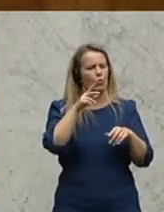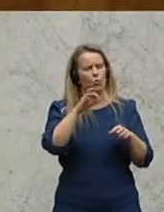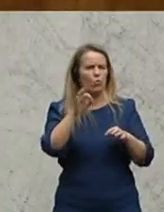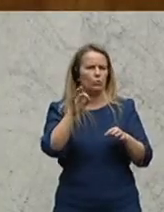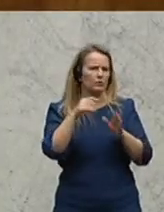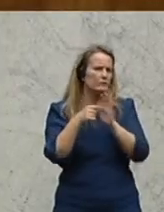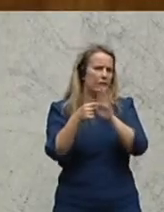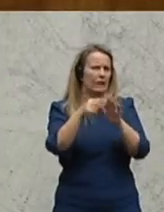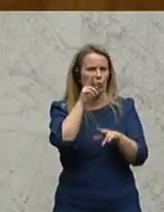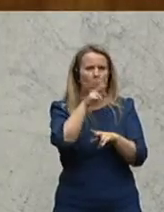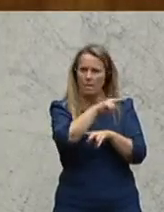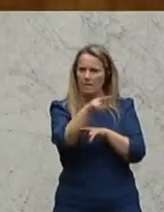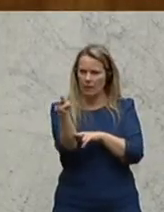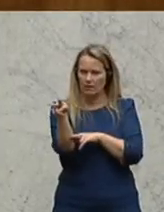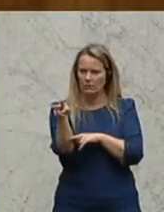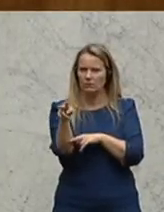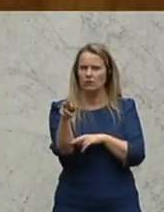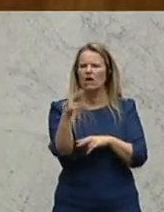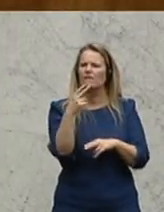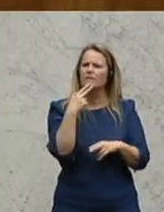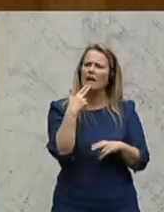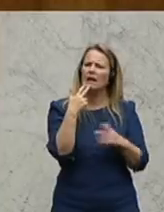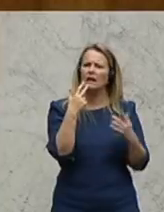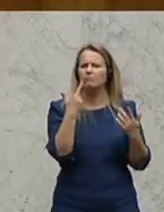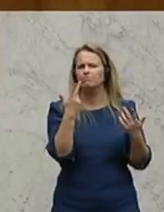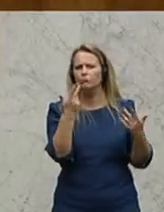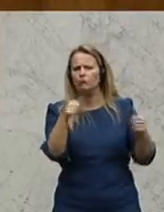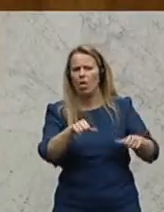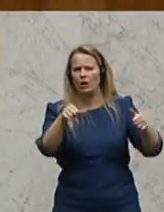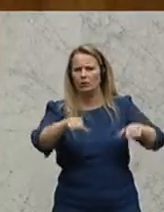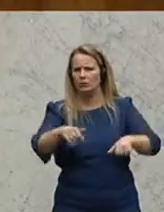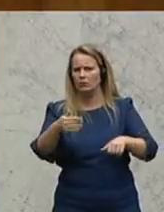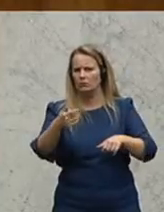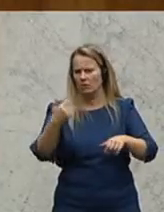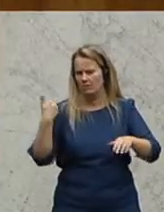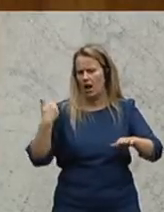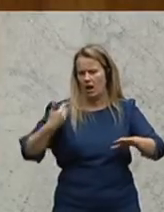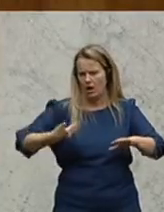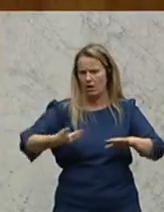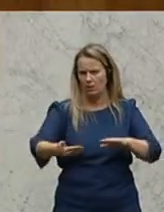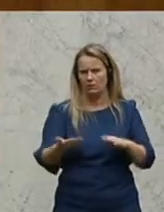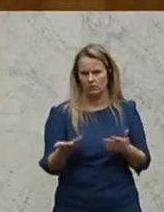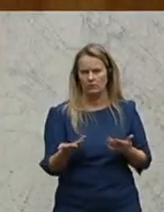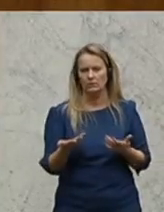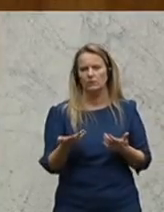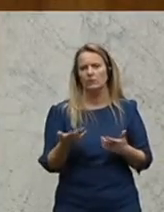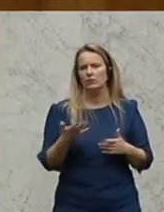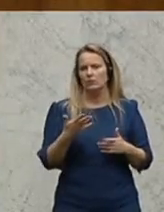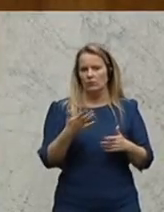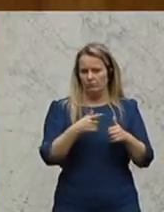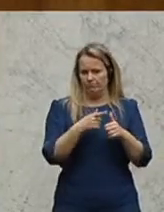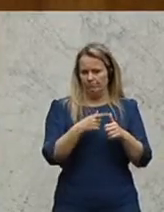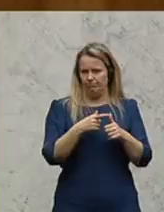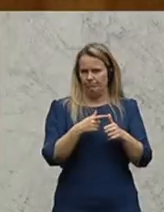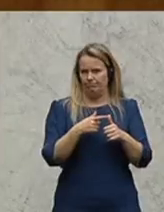Ihnen eine Übersicht geben, welche Verschlechterungen es gegeben hat. Und ich darf damit beginnen mit